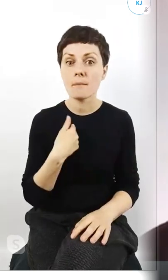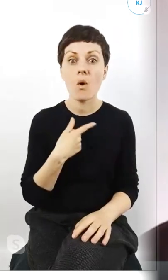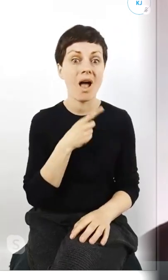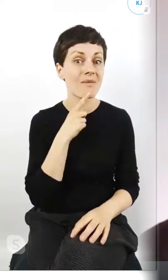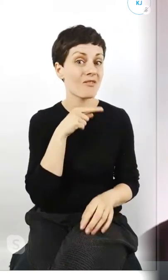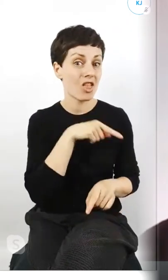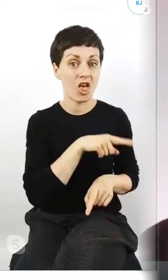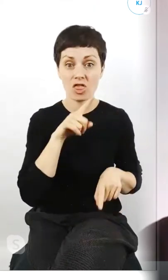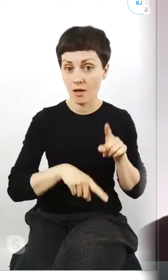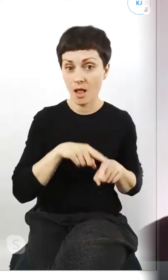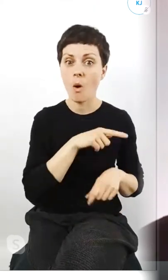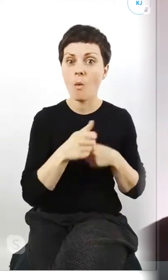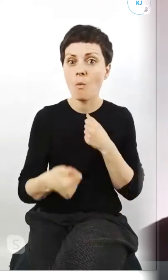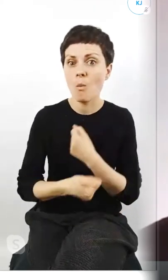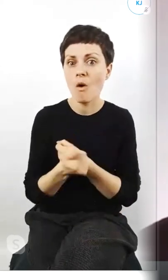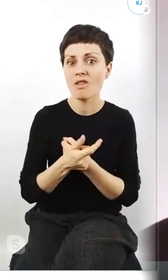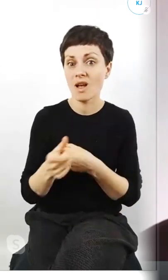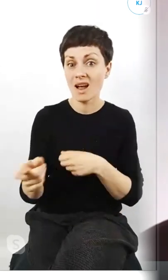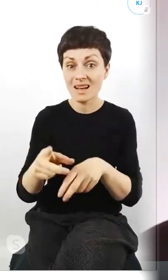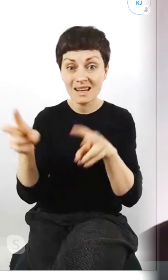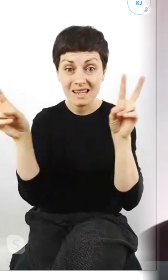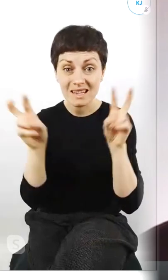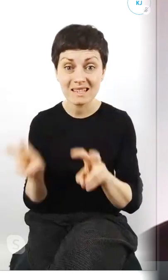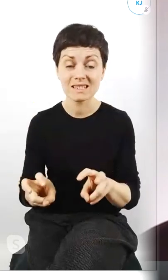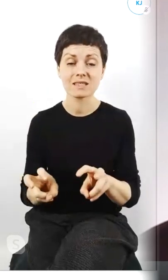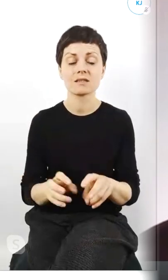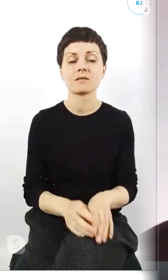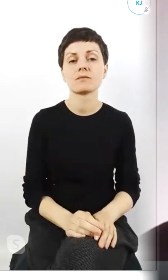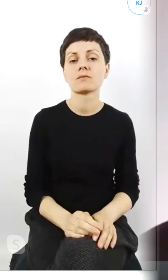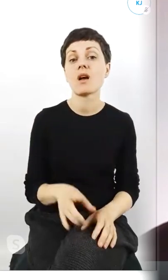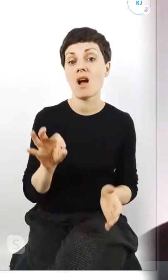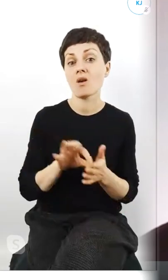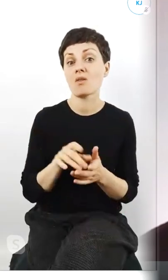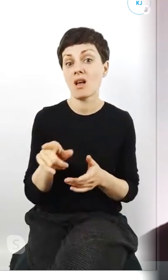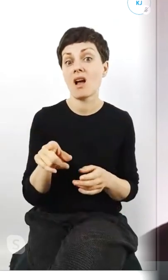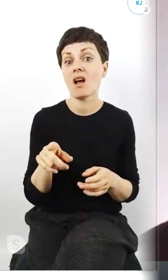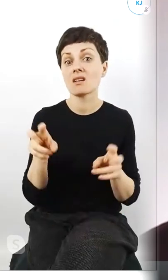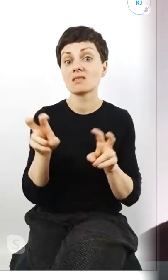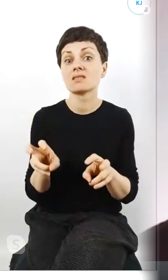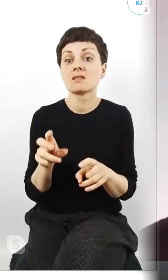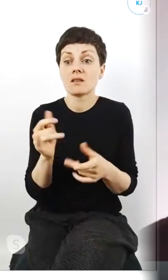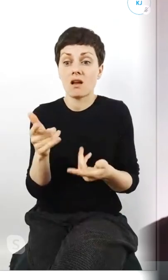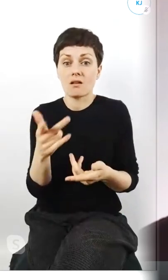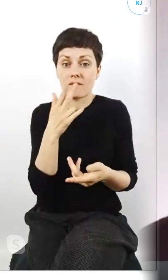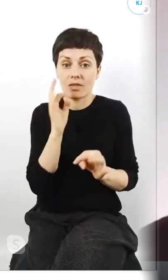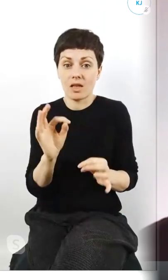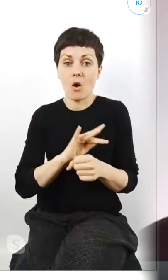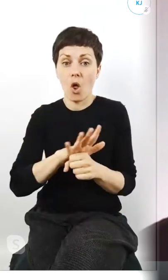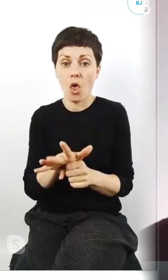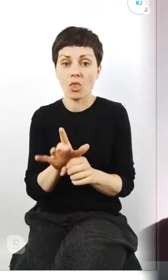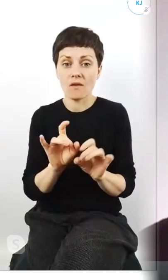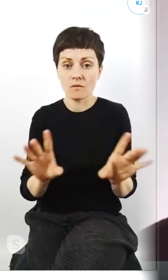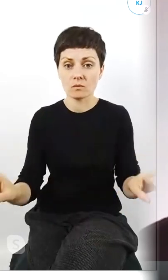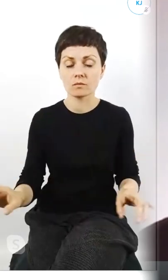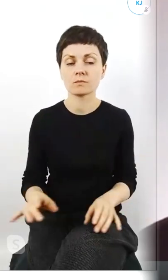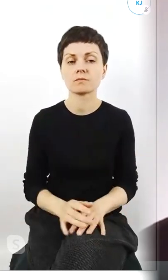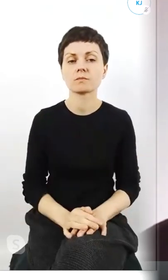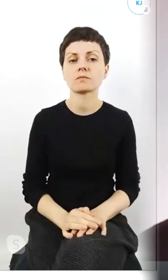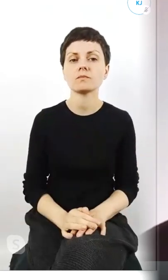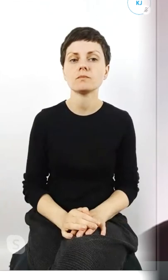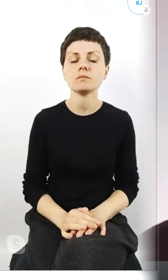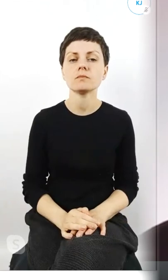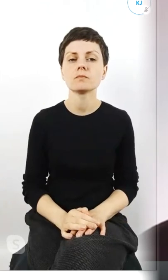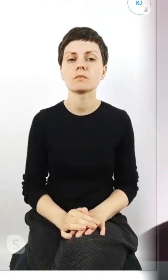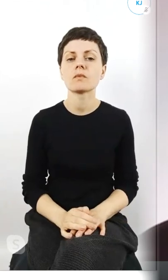kryzysów jak właśnie kryzys odnośnie koronawirusa ale to tak co już